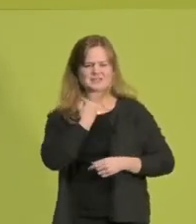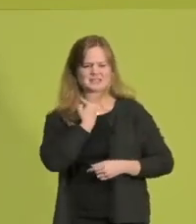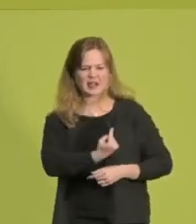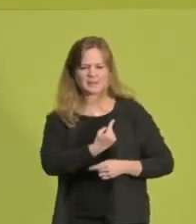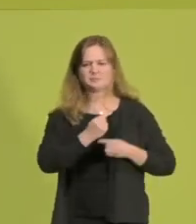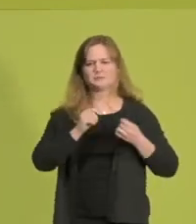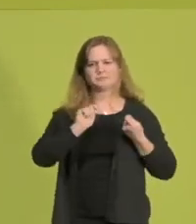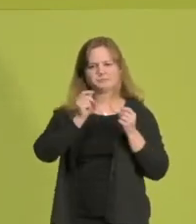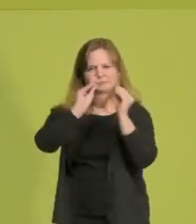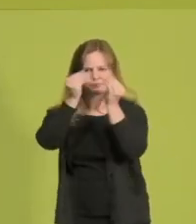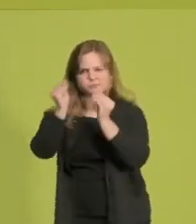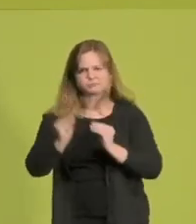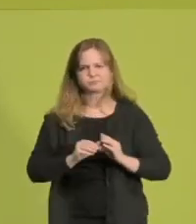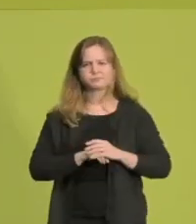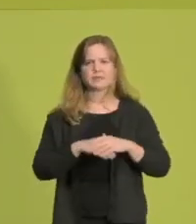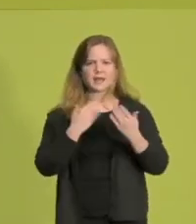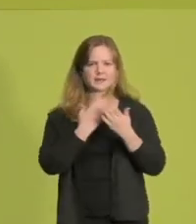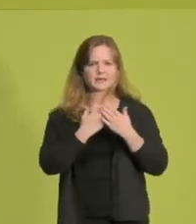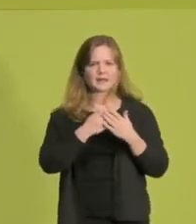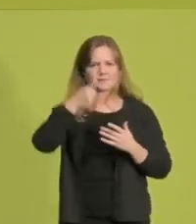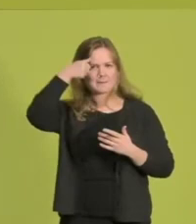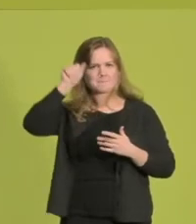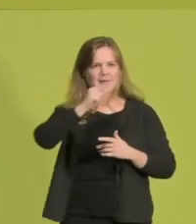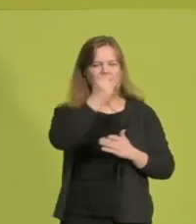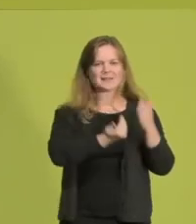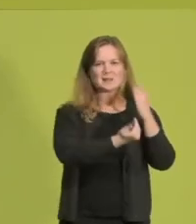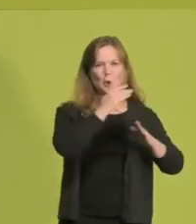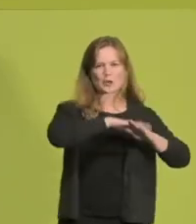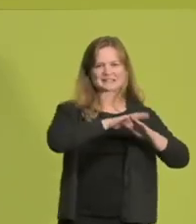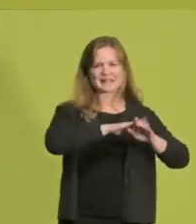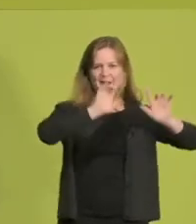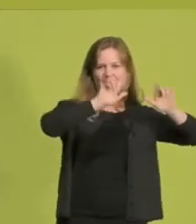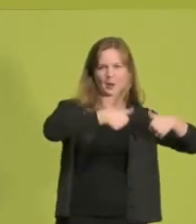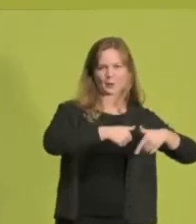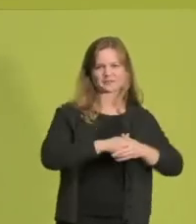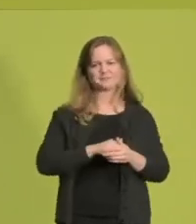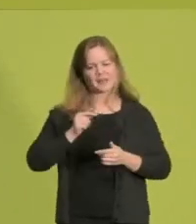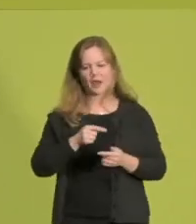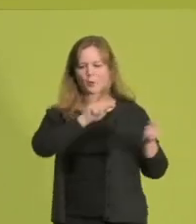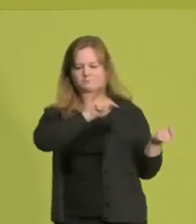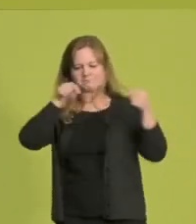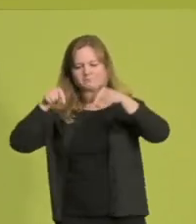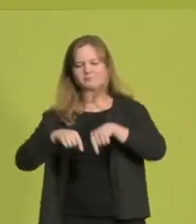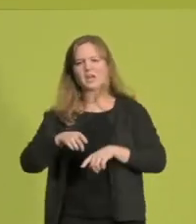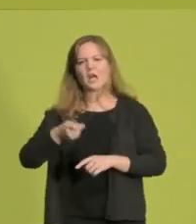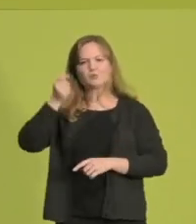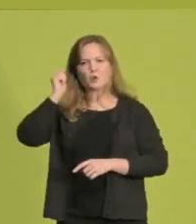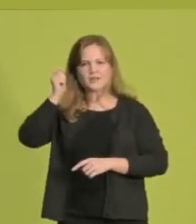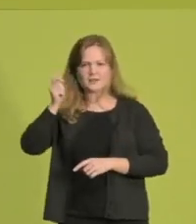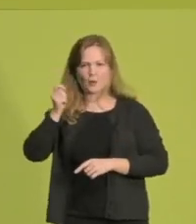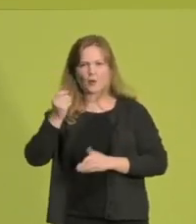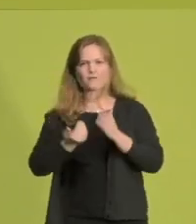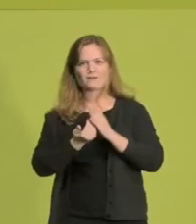Deshalb wollen wir, nicht nur in Berlin eine neue Zeit anbringt, sondern dass auch in Düsseldorf eine neue